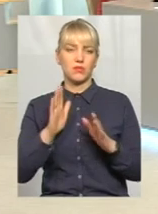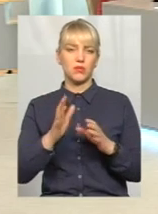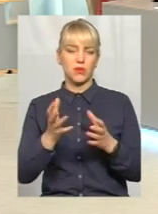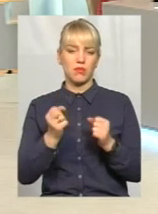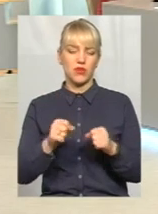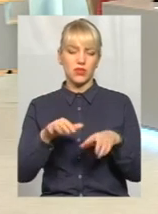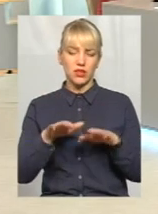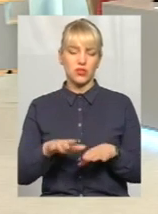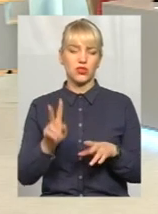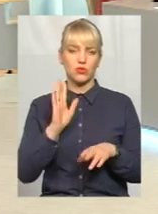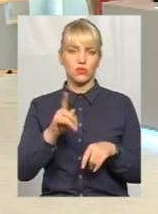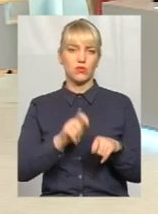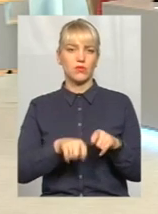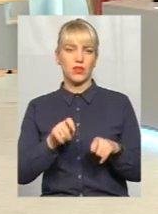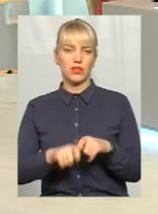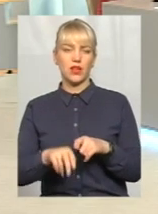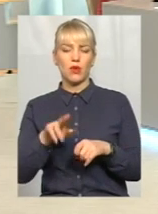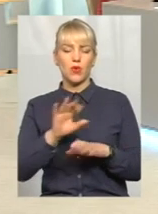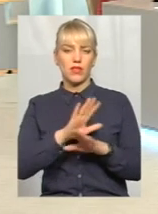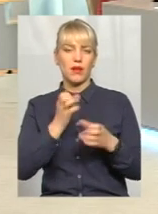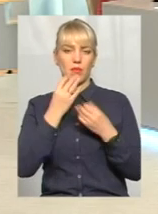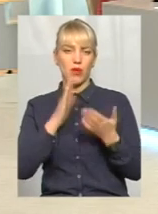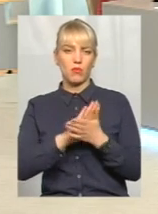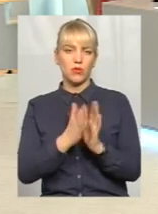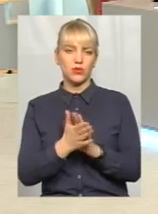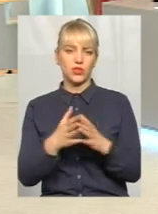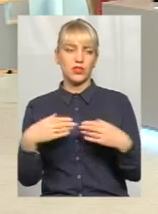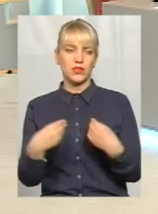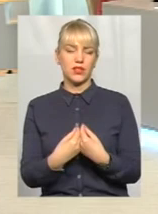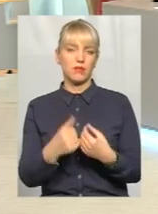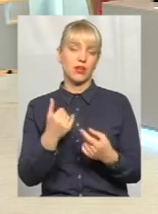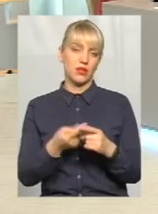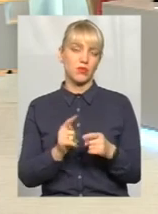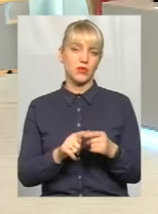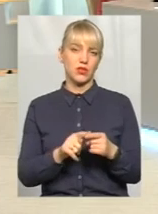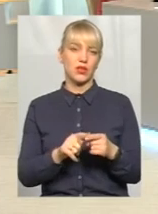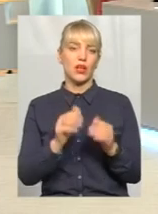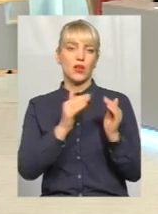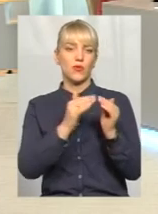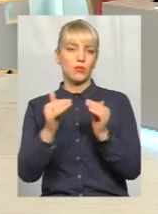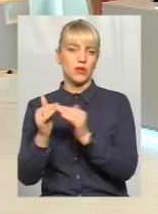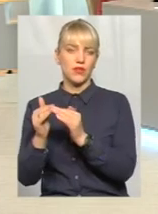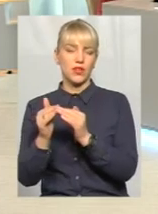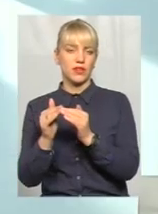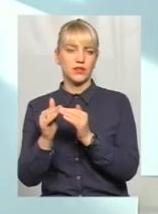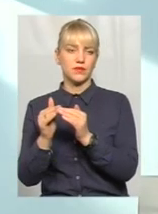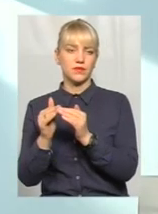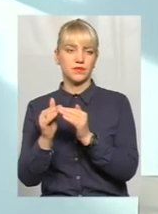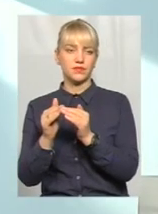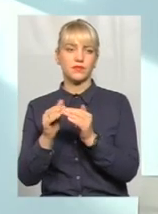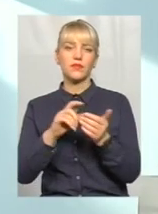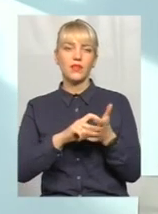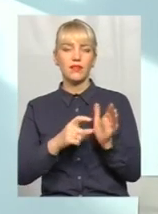проводити рейд по неблагополучних там, чи по сім'ях СЖО. І по цих домівках, по цих хатах, по цих квартирах